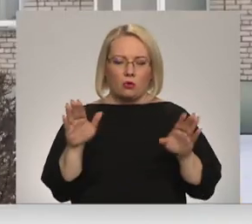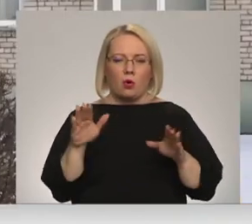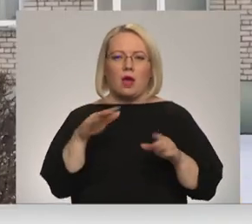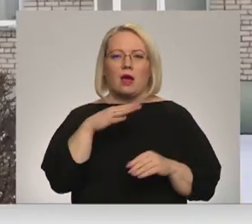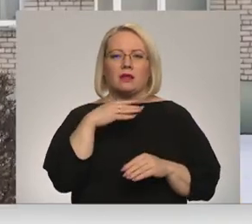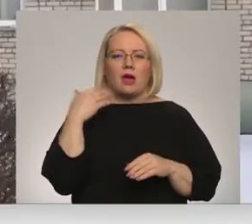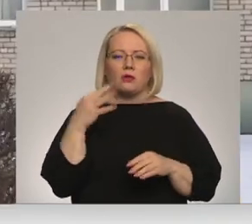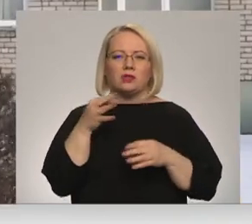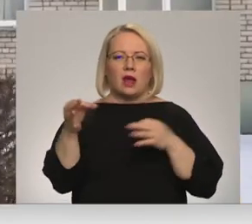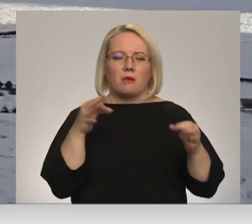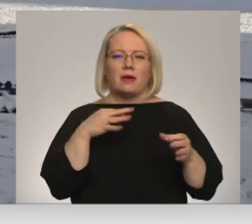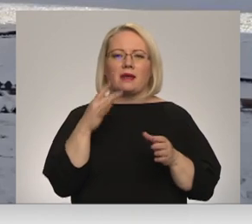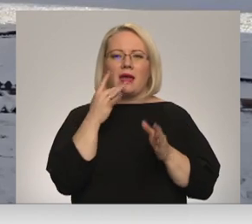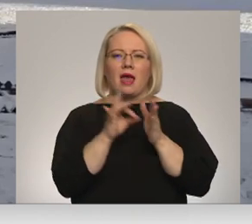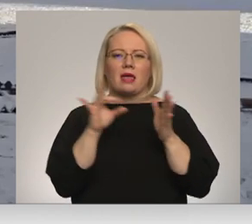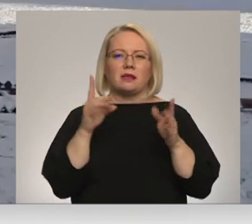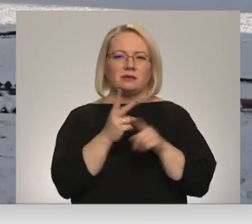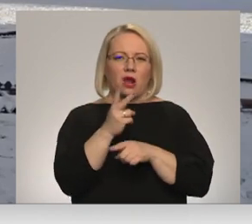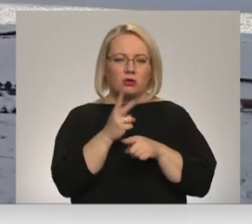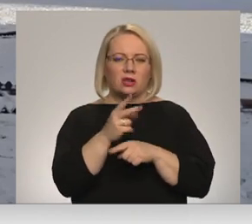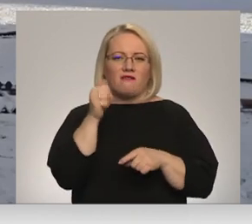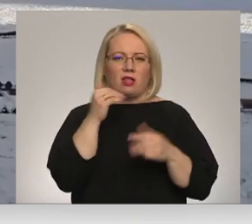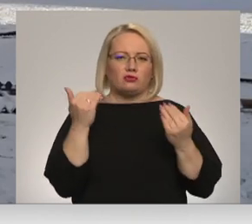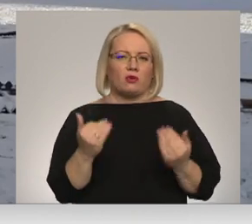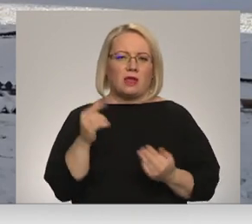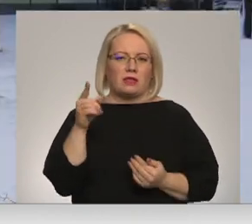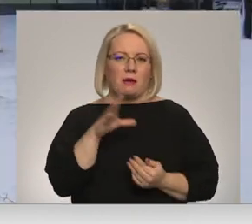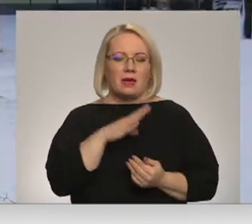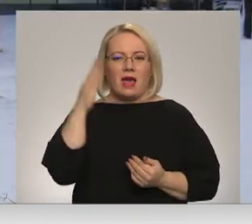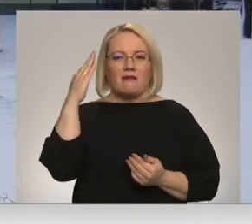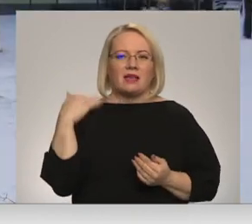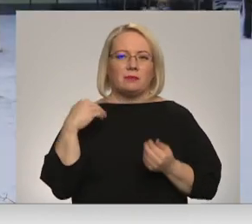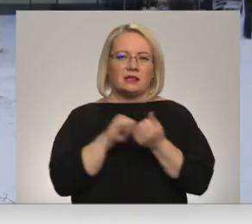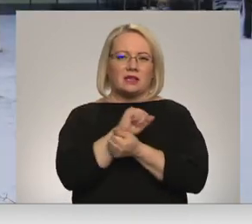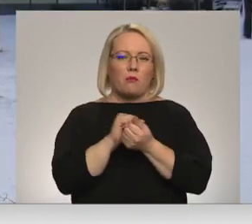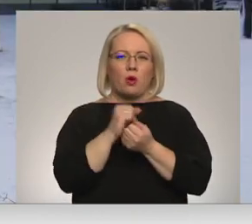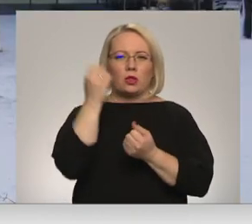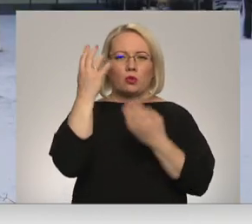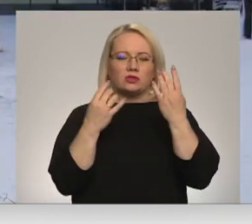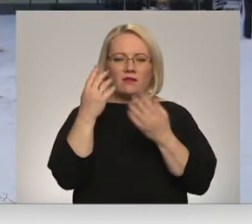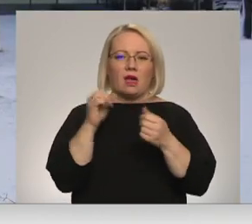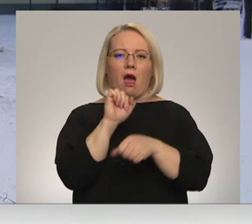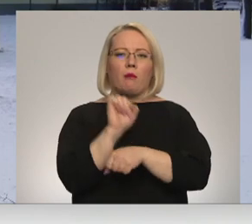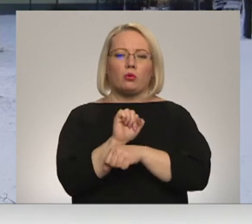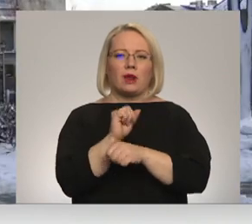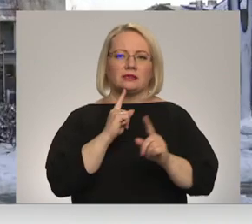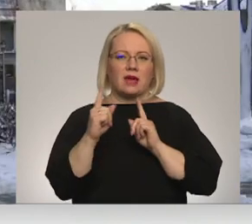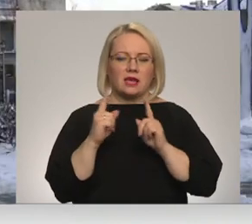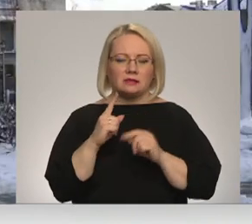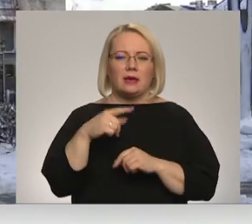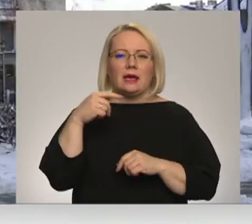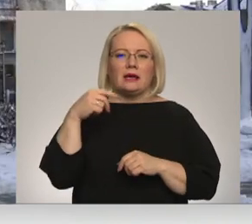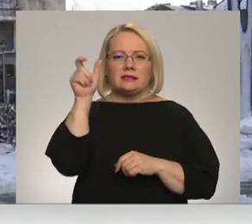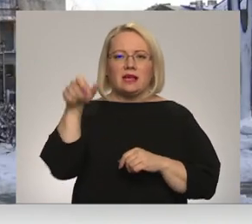rajonos bija novērojami elektrības draucējumi, kas turpinājās vēl šodien. Ventspali naktī sabojā tie luksefori apturēja satiksmi, cilvēki filmēja